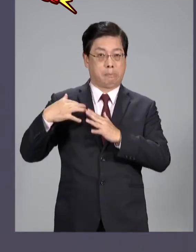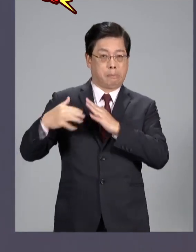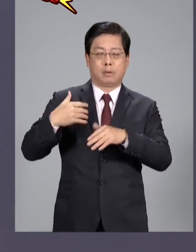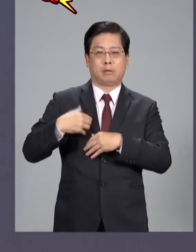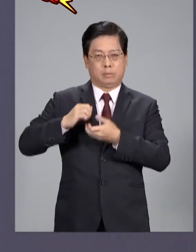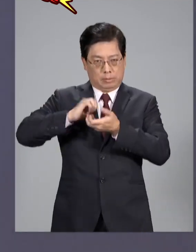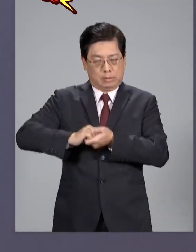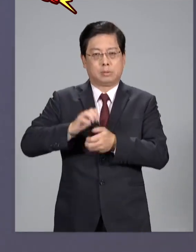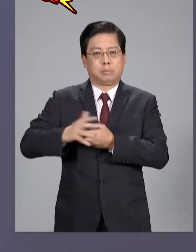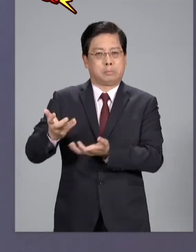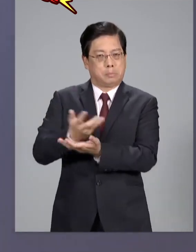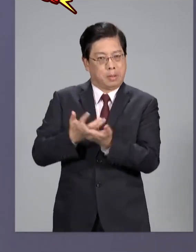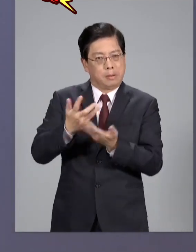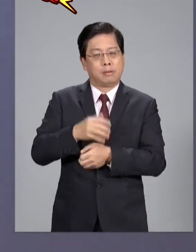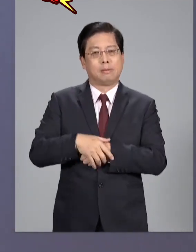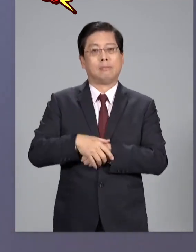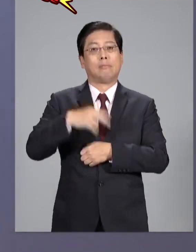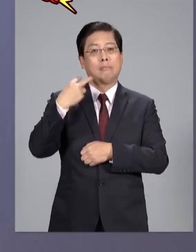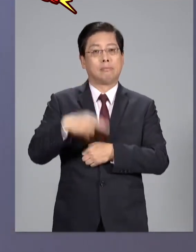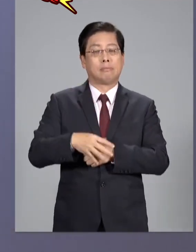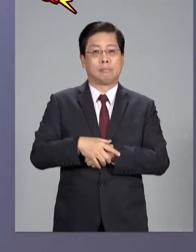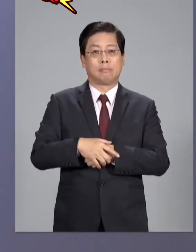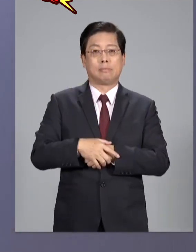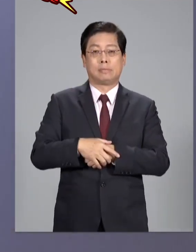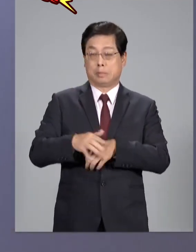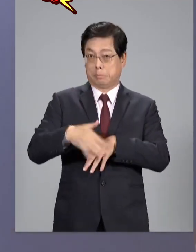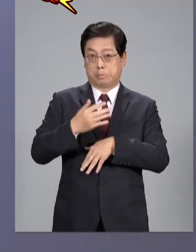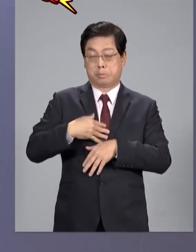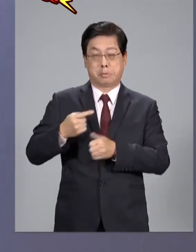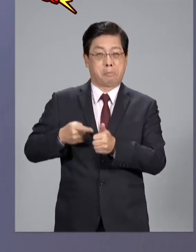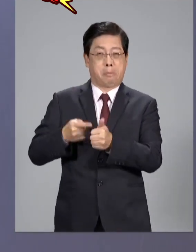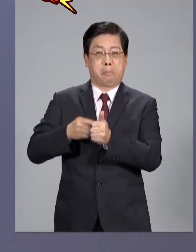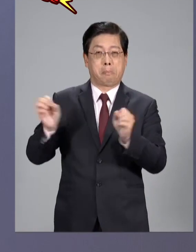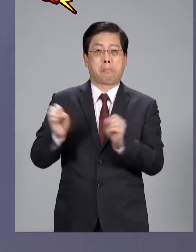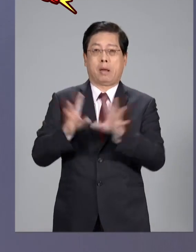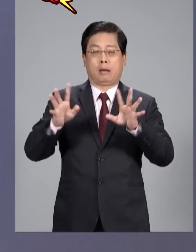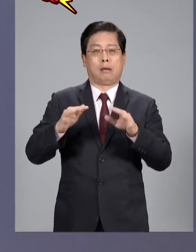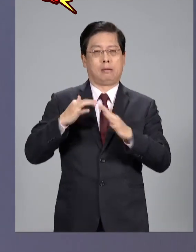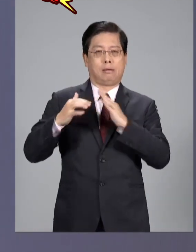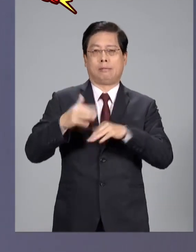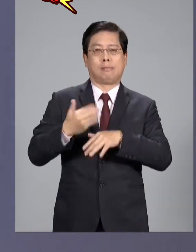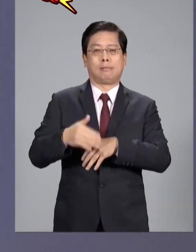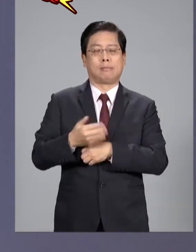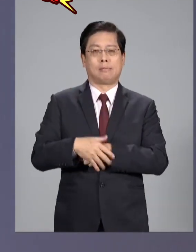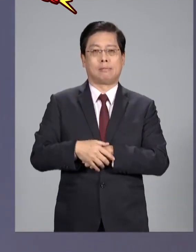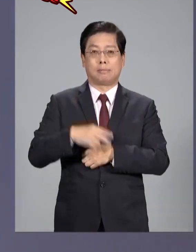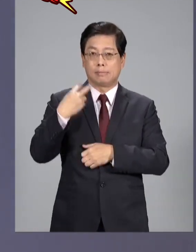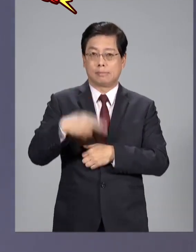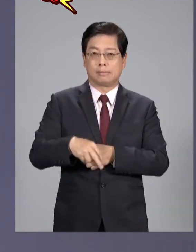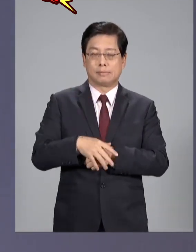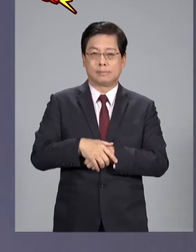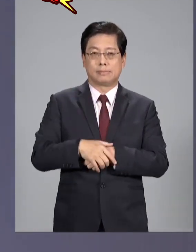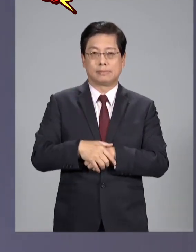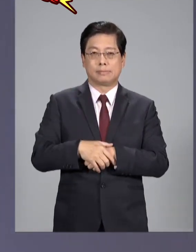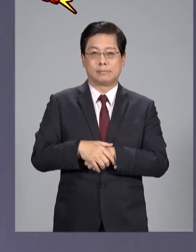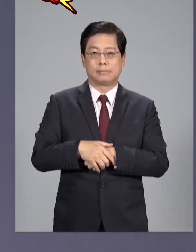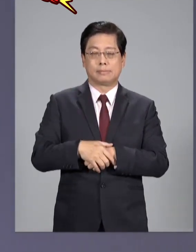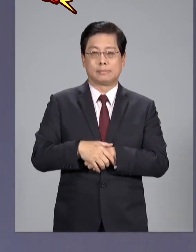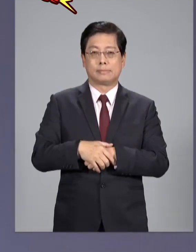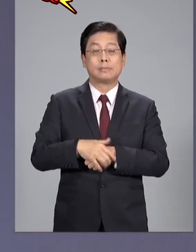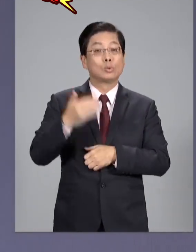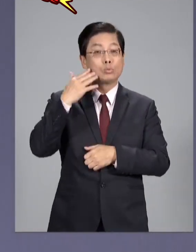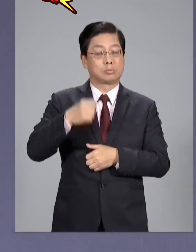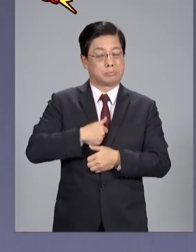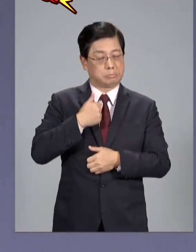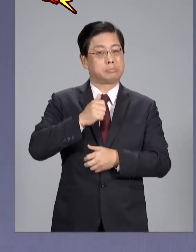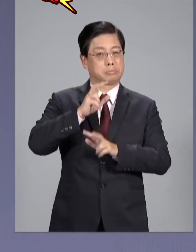法跟對岸溝通然後呢這個不會一觸即發不會一觸即戰那另外呢這個講